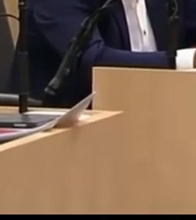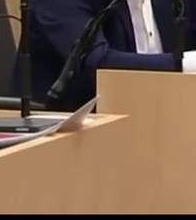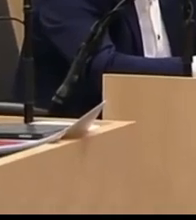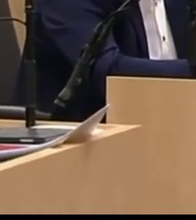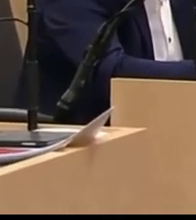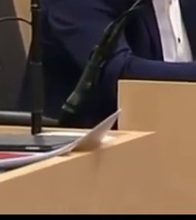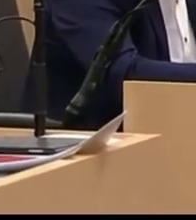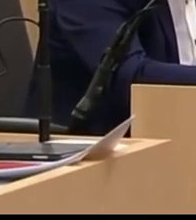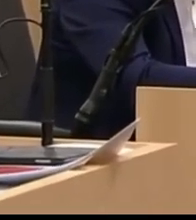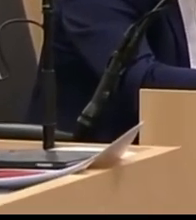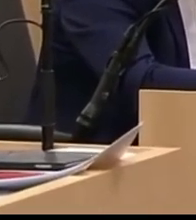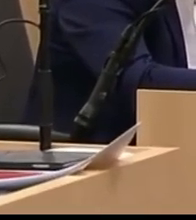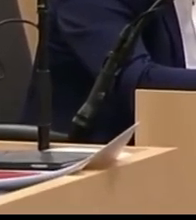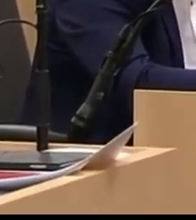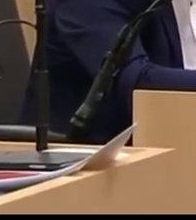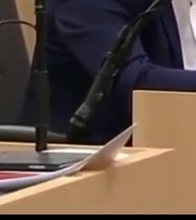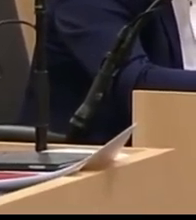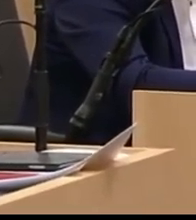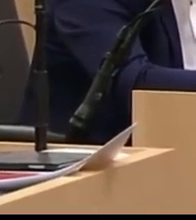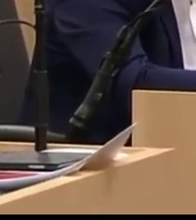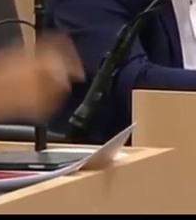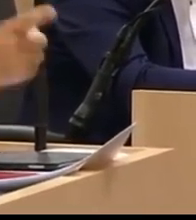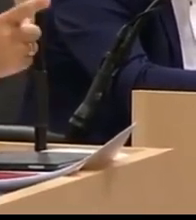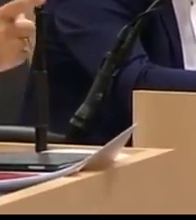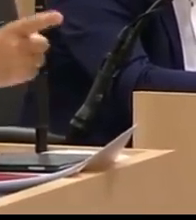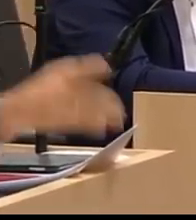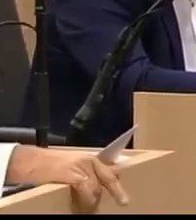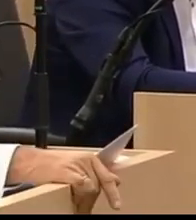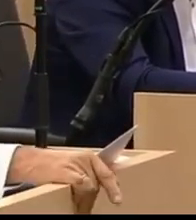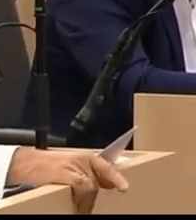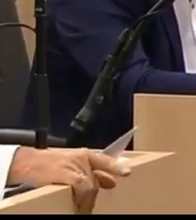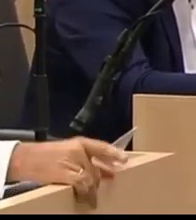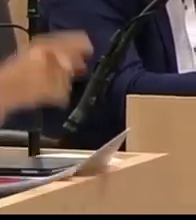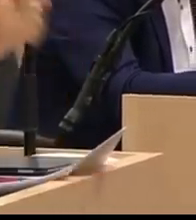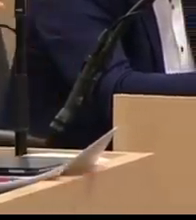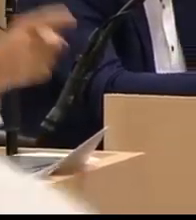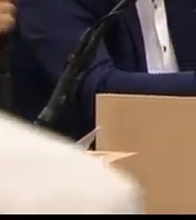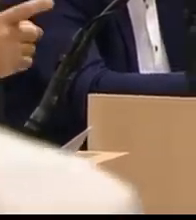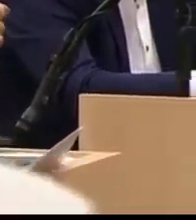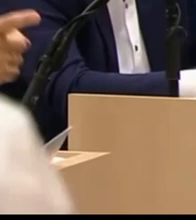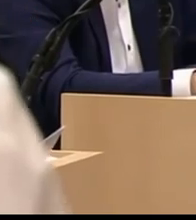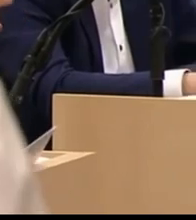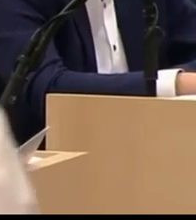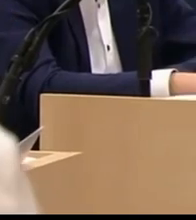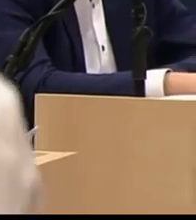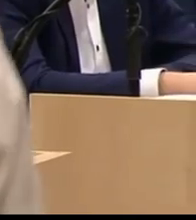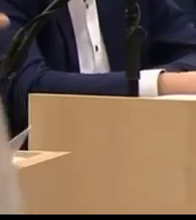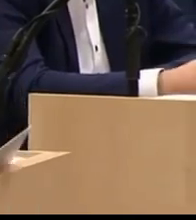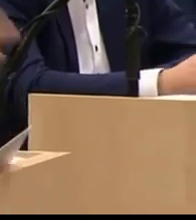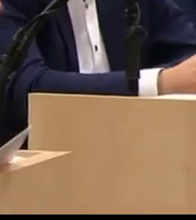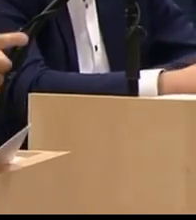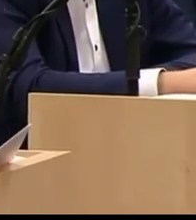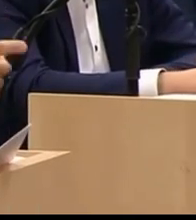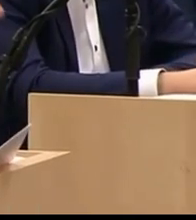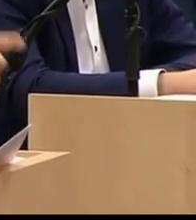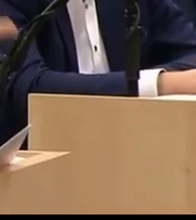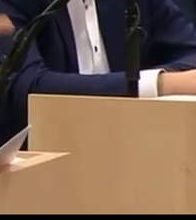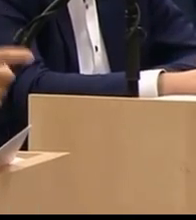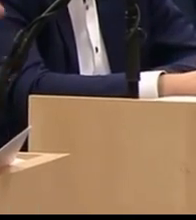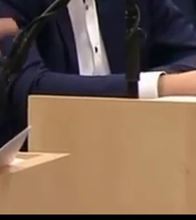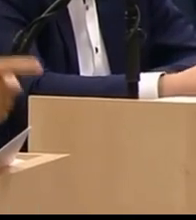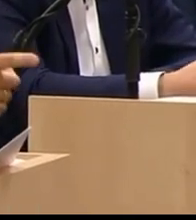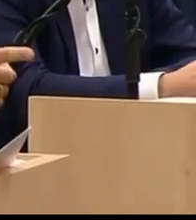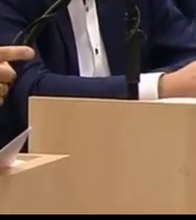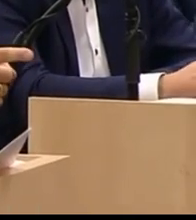im Verzug und deshalb haben wir diesen Antrag gestellt. Wieso fühlen Sie sich da jetzt betroffen? Wieso regen Sie sich so auf? Sagen Sie